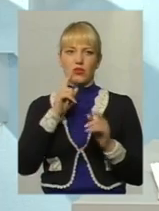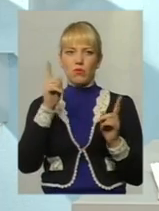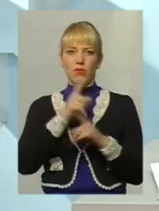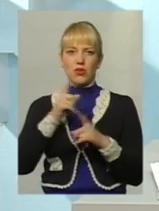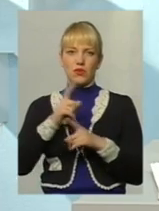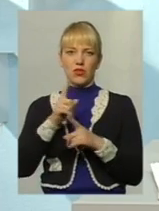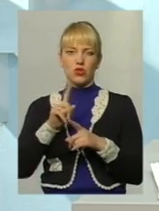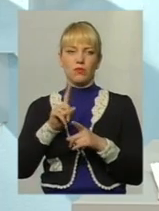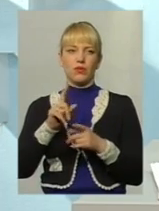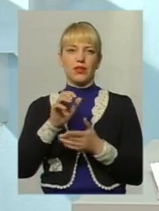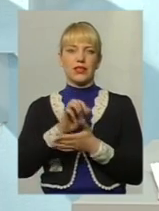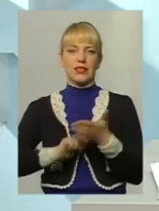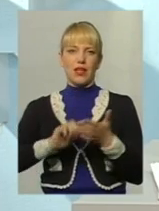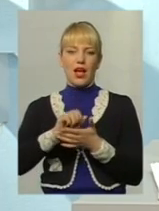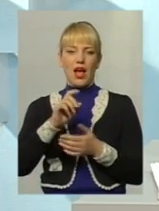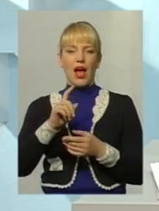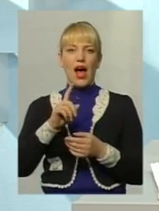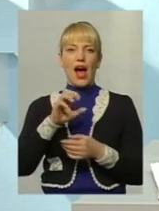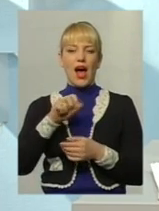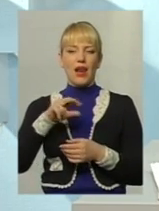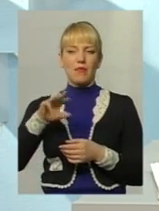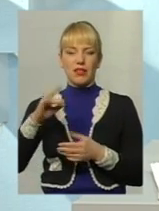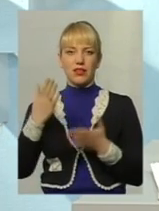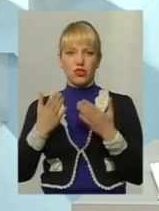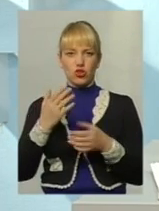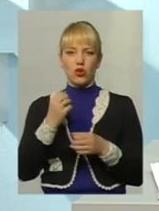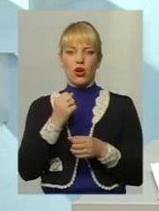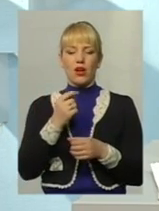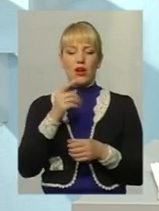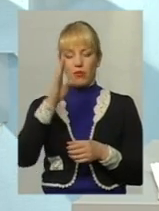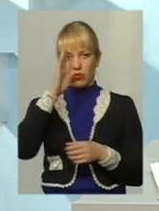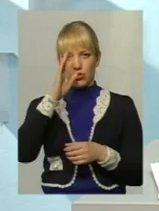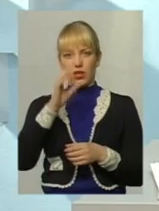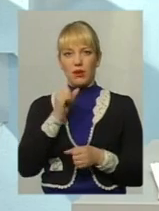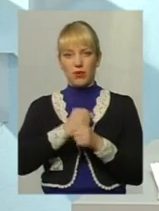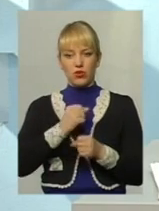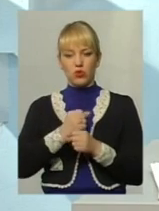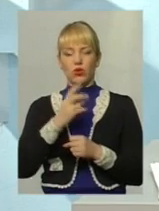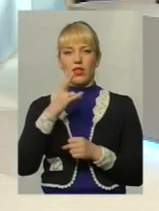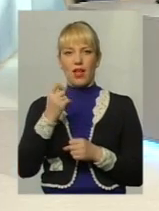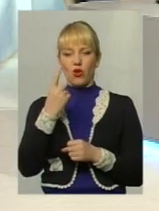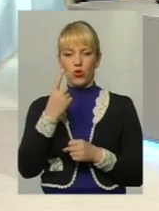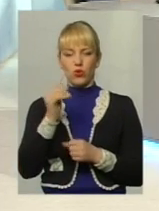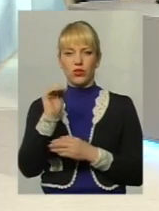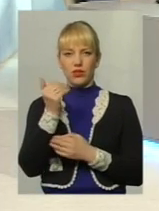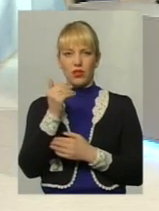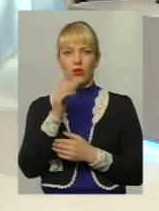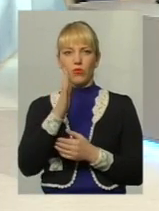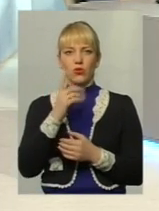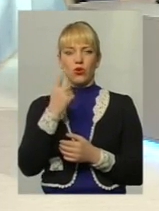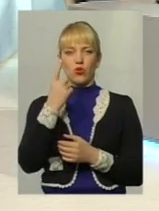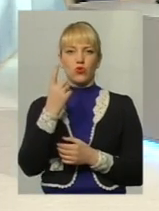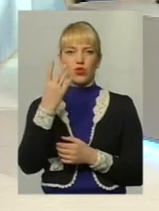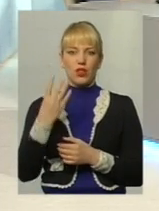стягування аліменти. Тому що якщо чоловік працює, на одну дитину буде суд стягувати одну четверту